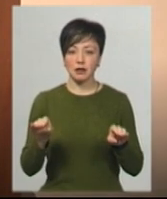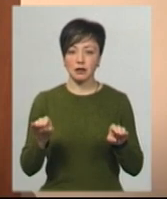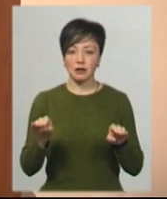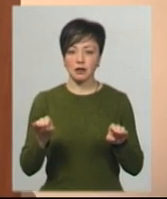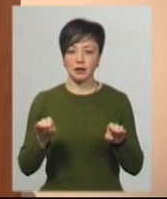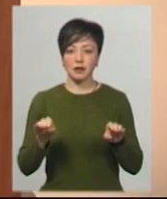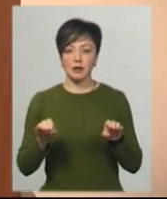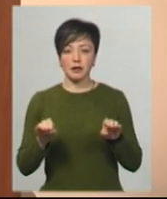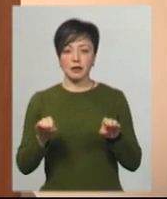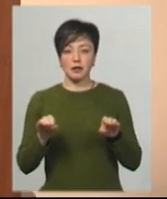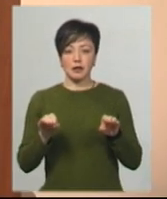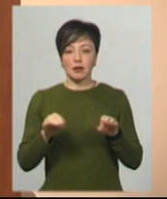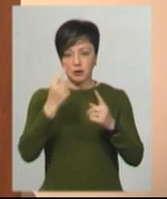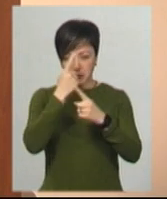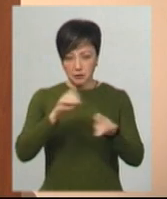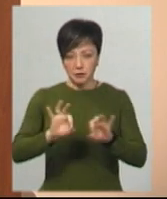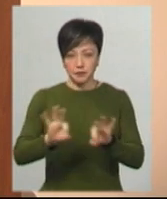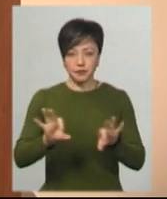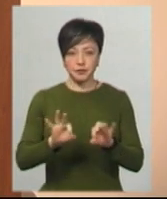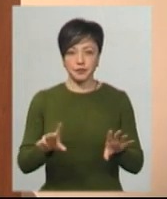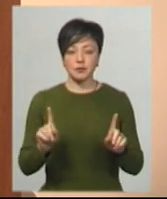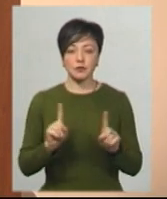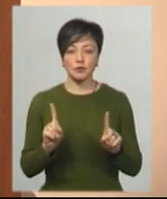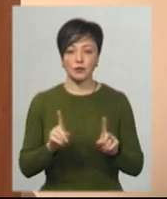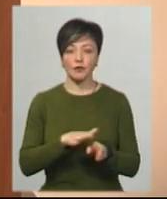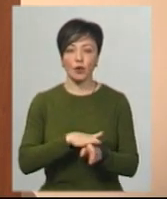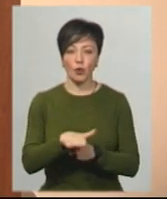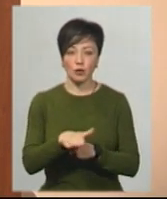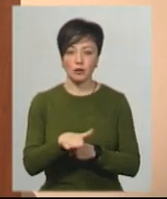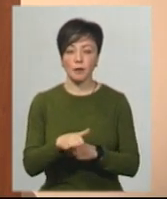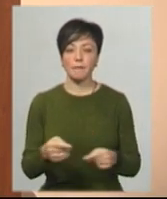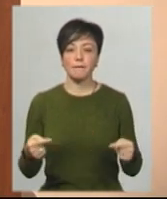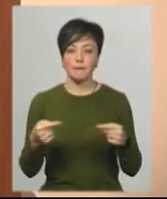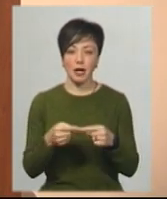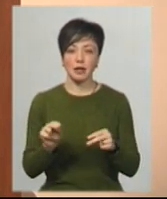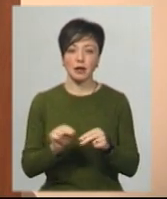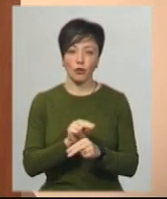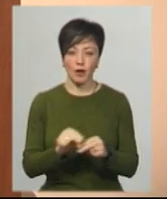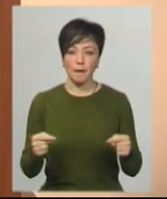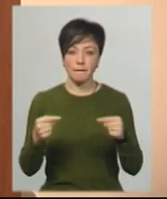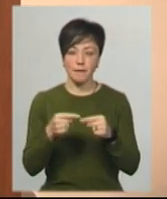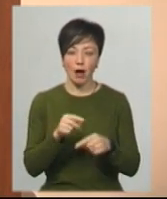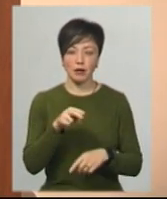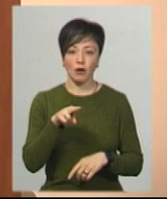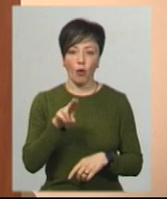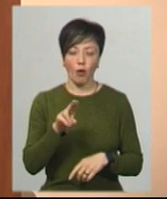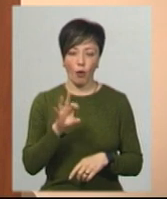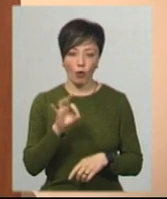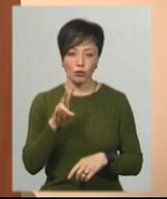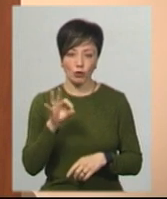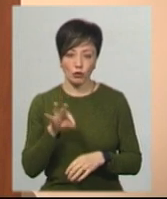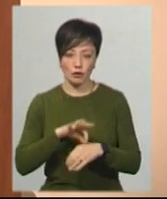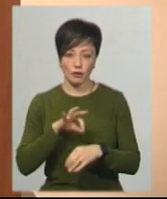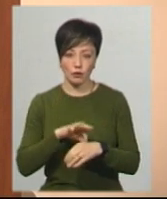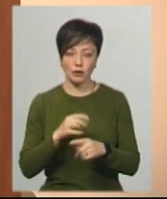проінформовано, що ми виконуємо певні лікування певних онкологічної патології. І